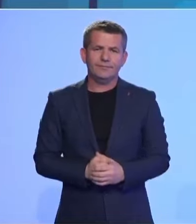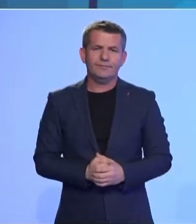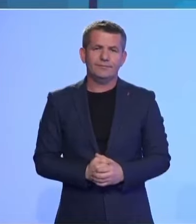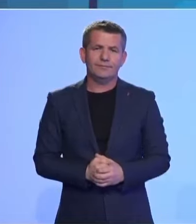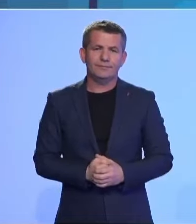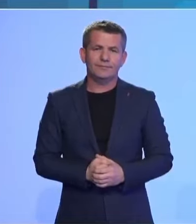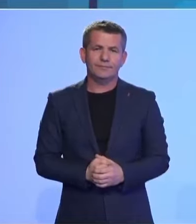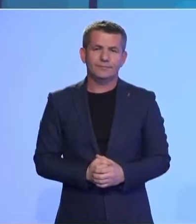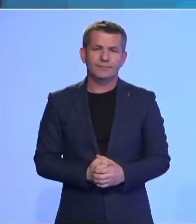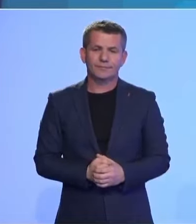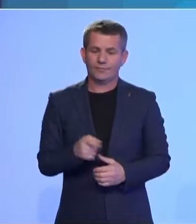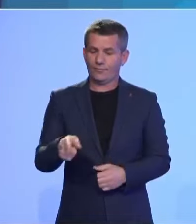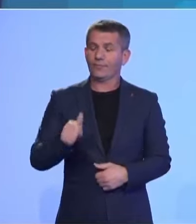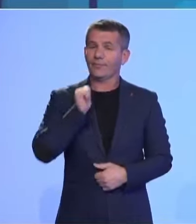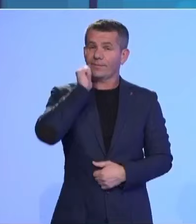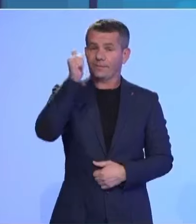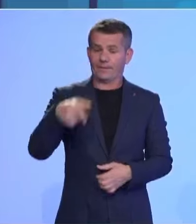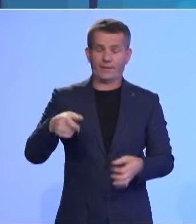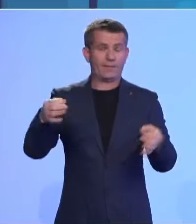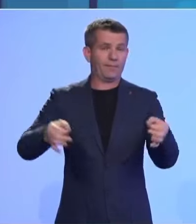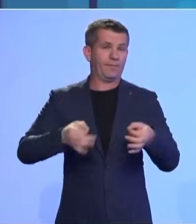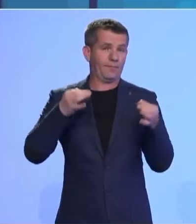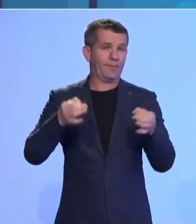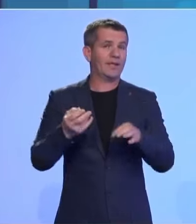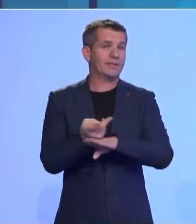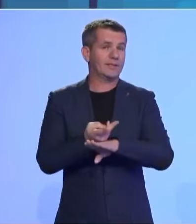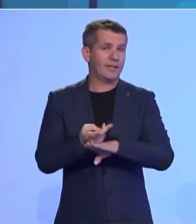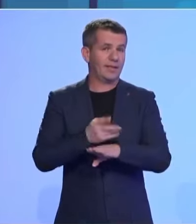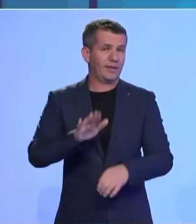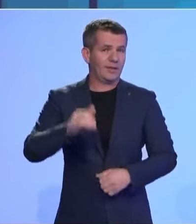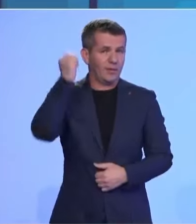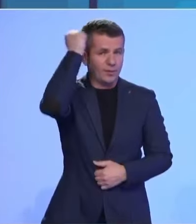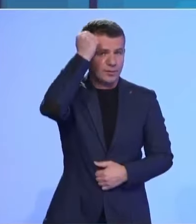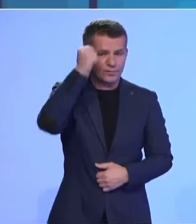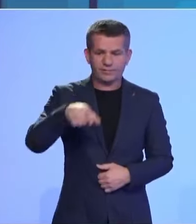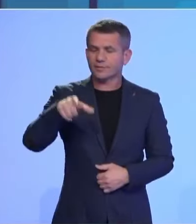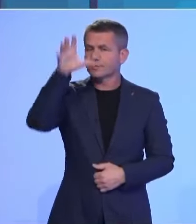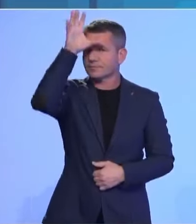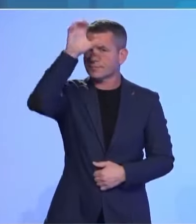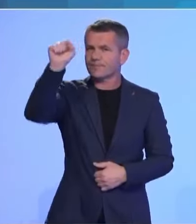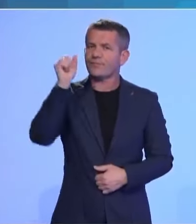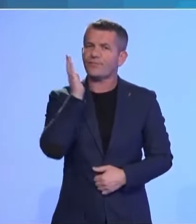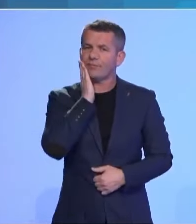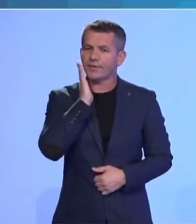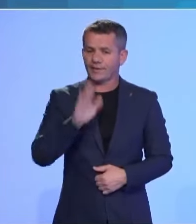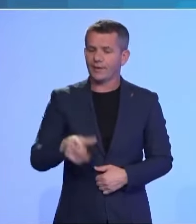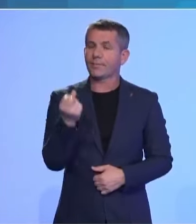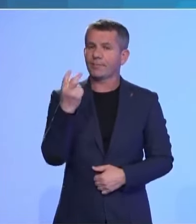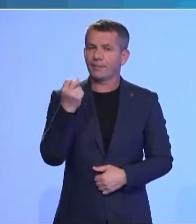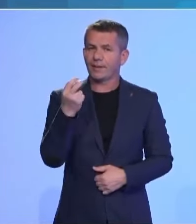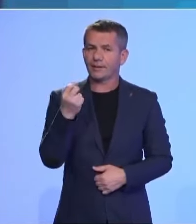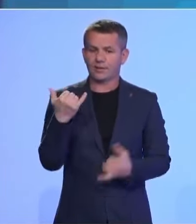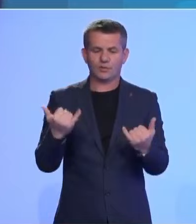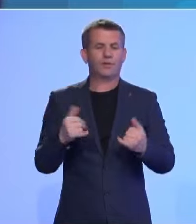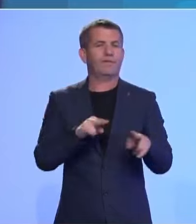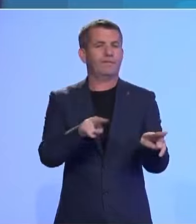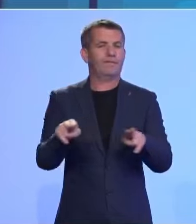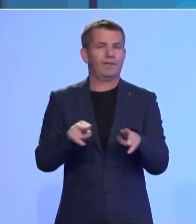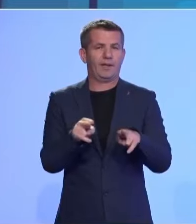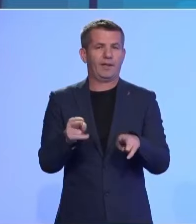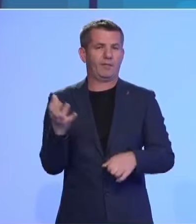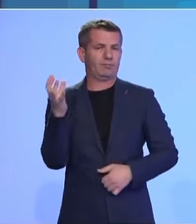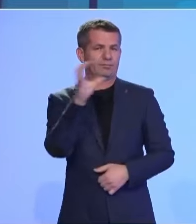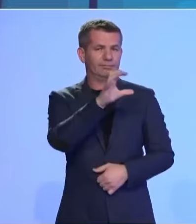Me rasën e përvjetorit të pavarësisë Kosovës, ambasada amerikane në Prishtin ka publikuar një video ku